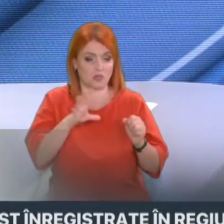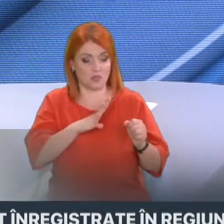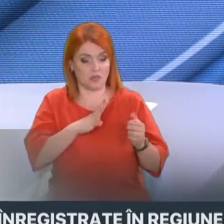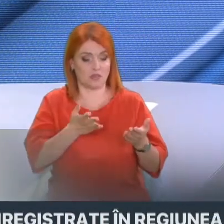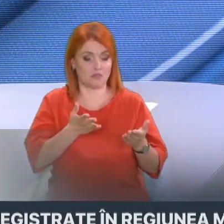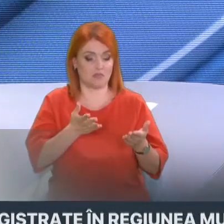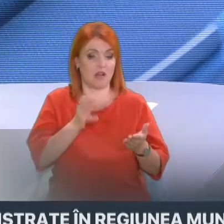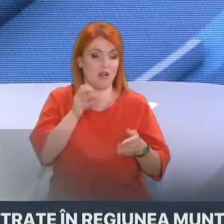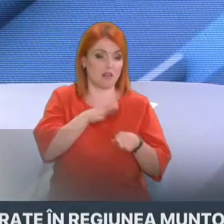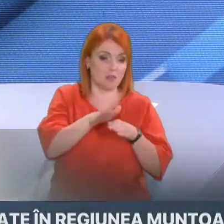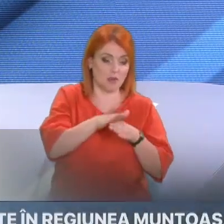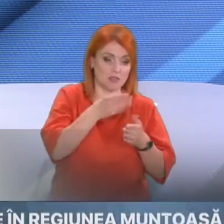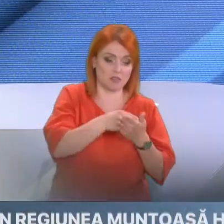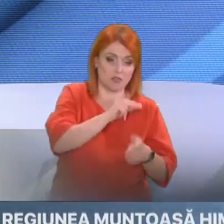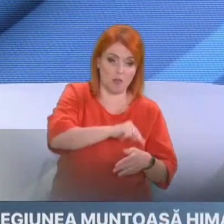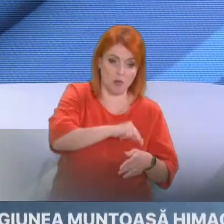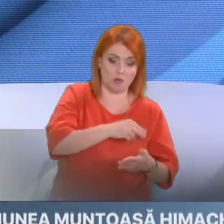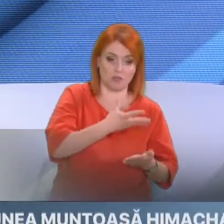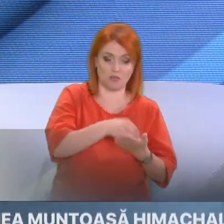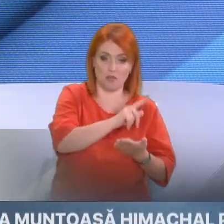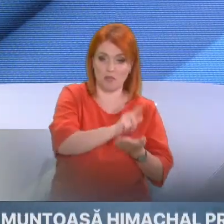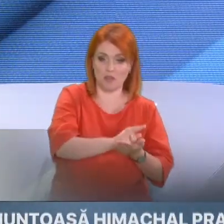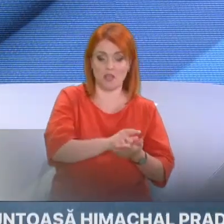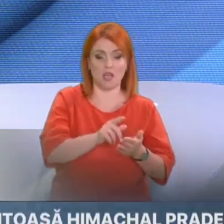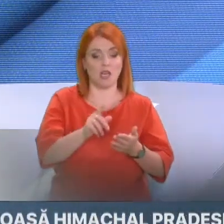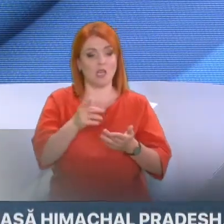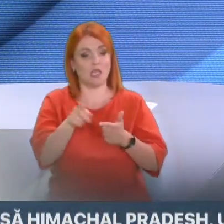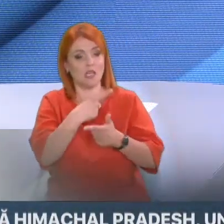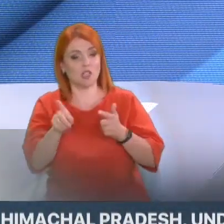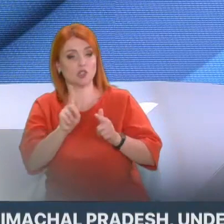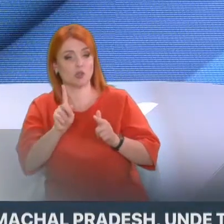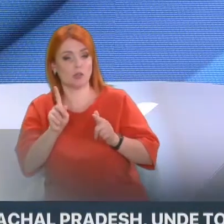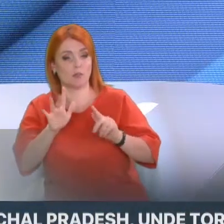sau se întâmplă ceva în interiorul partidului de guvernare?